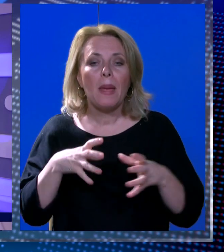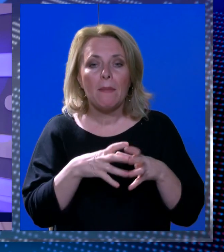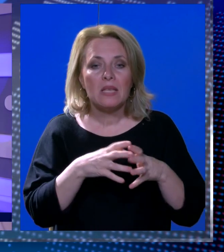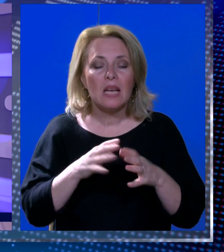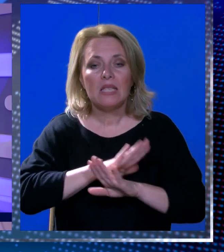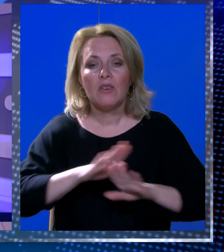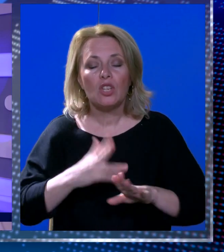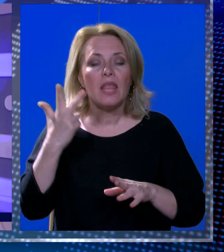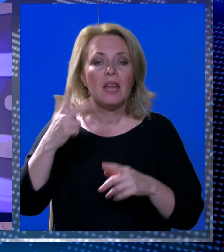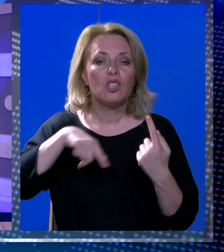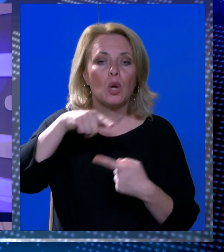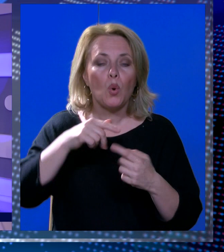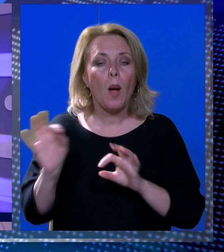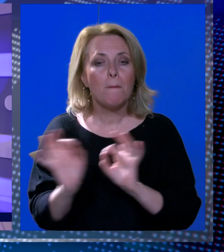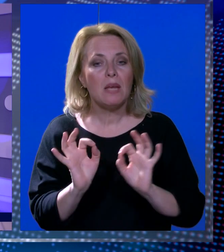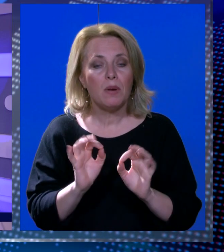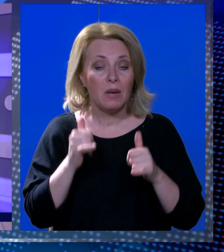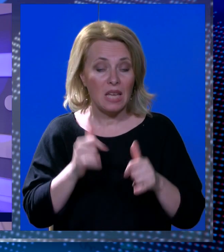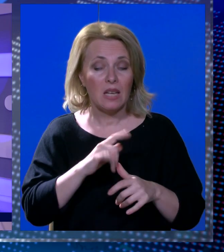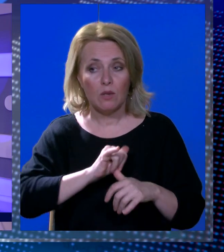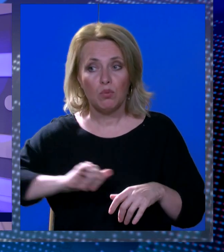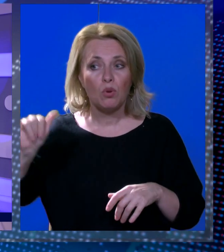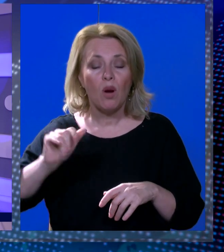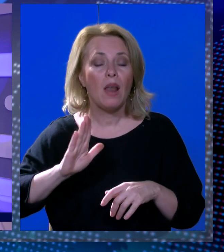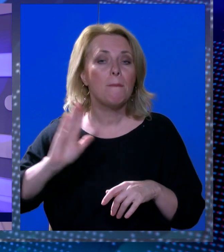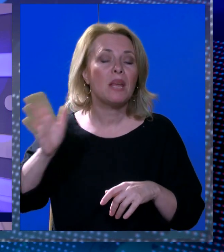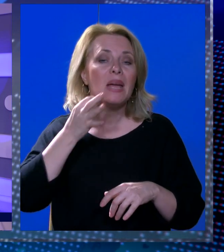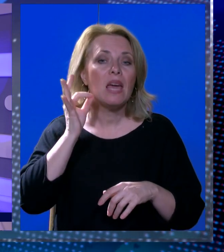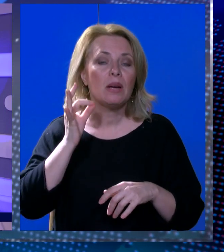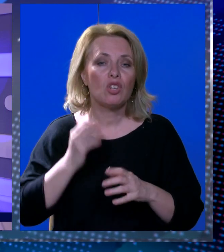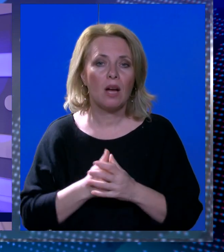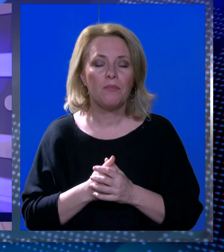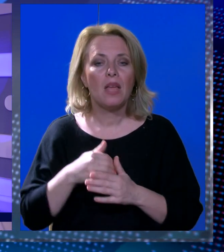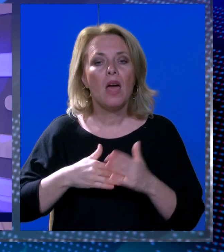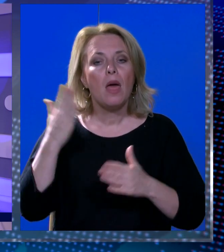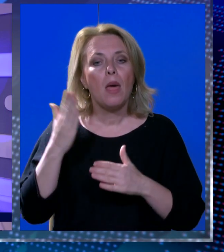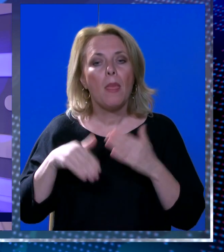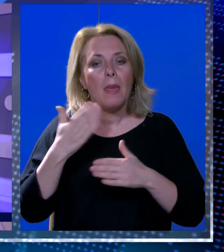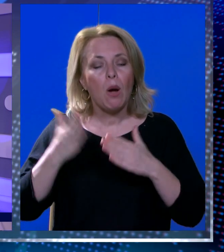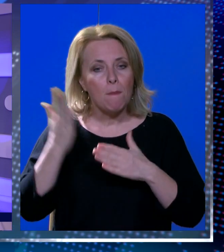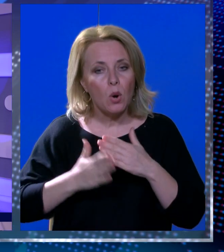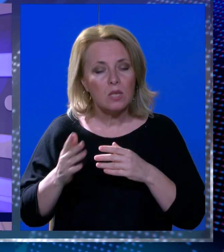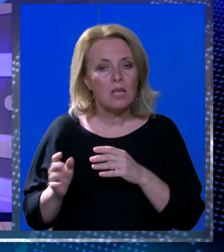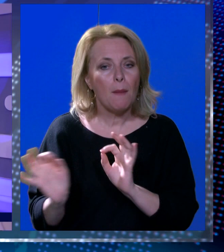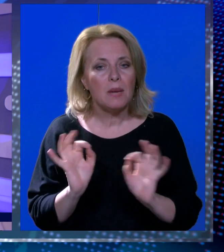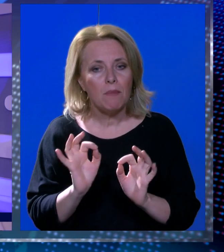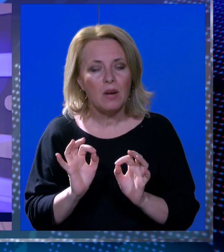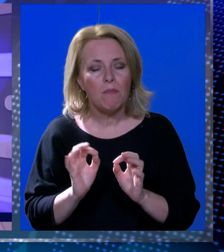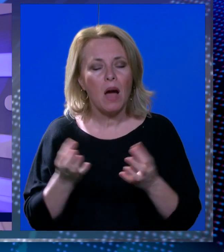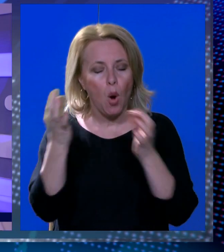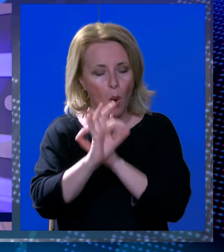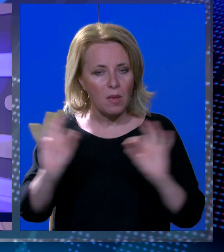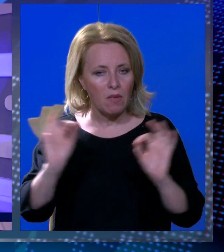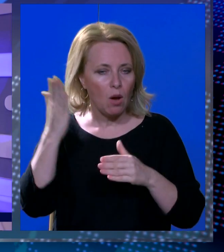treći krug priprema i danas je odputovala prema Njemačkoj. Nekon posljednjeg treninga, izbornik Goran Perkovac objavio je konačan